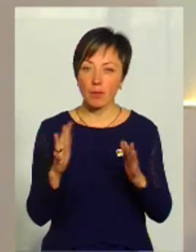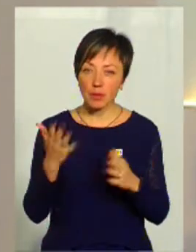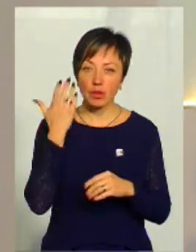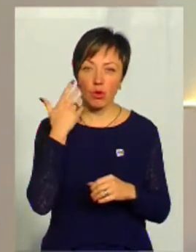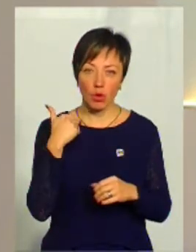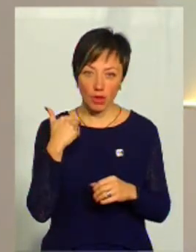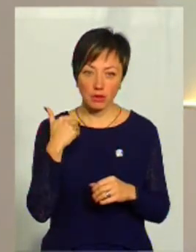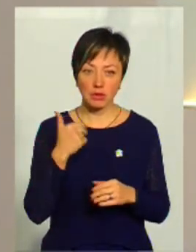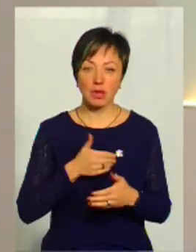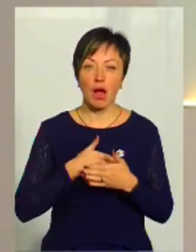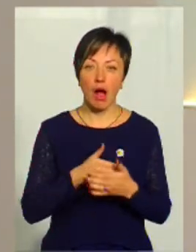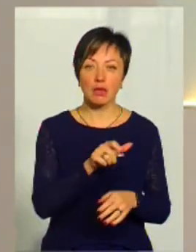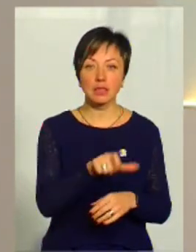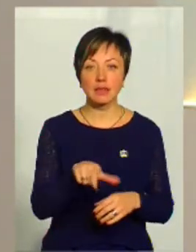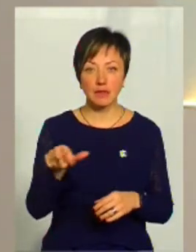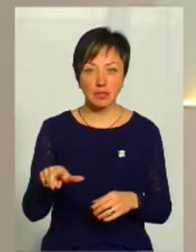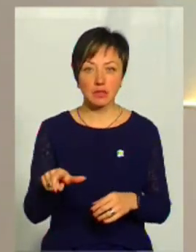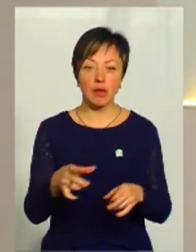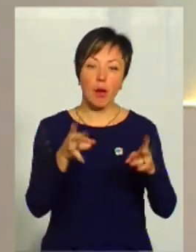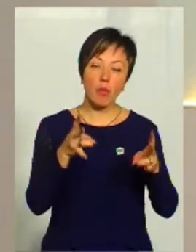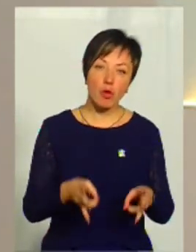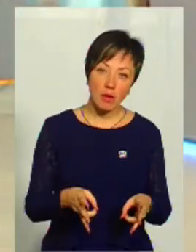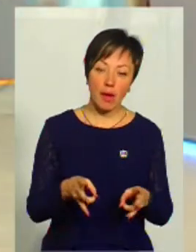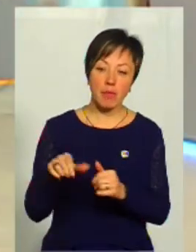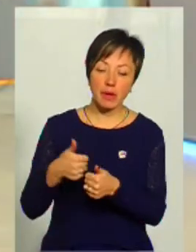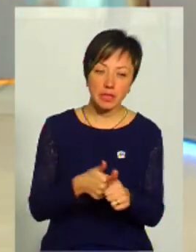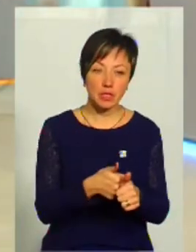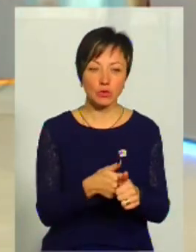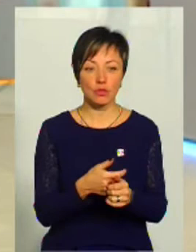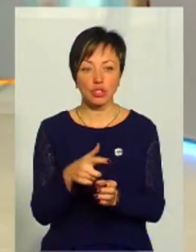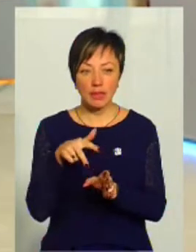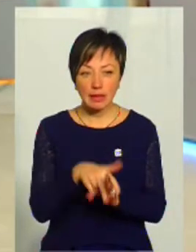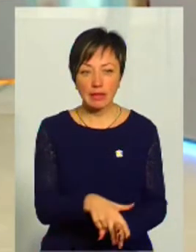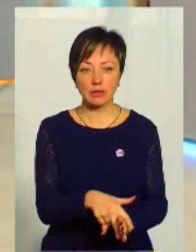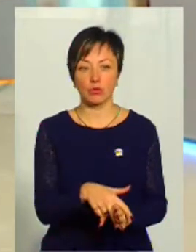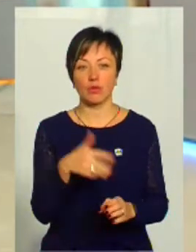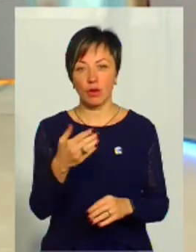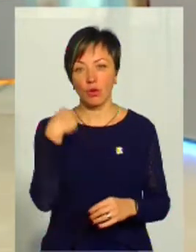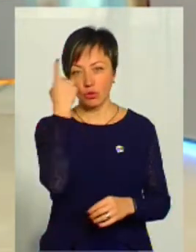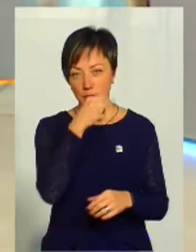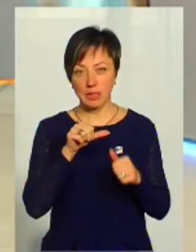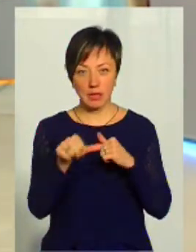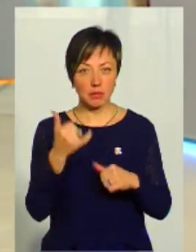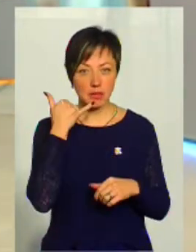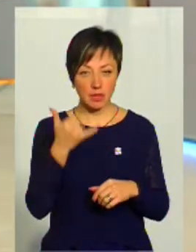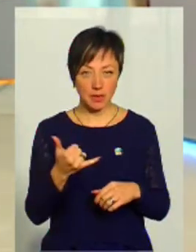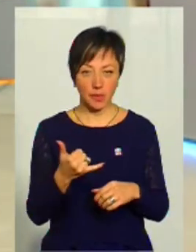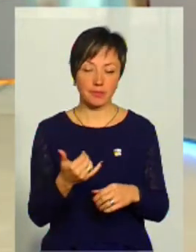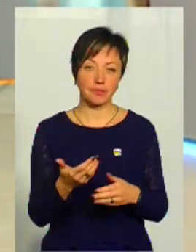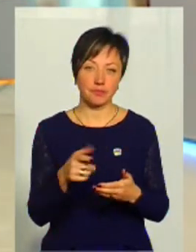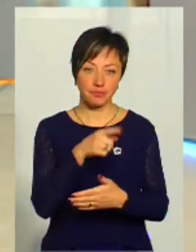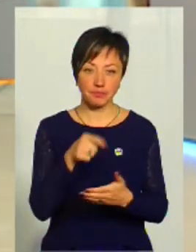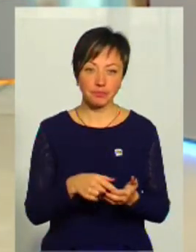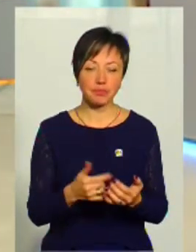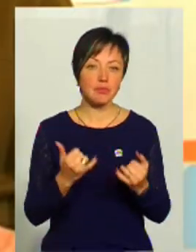випадки, коли активісти потерпали від переслідувань, чи тиску, можливо, ви особисто, крім дзвінків? Ну,